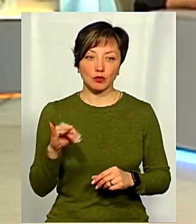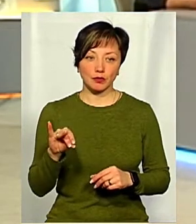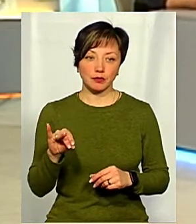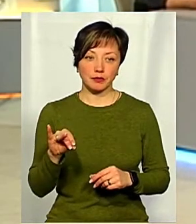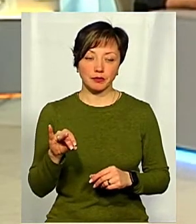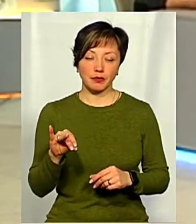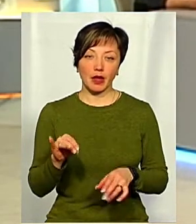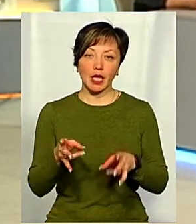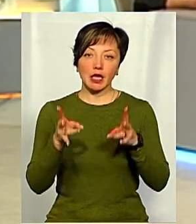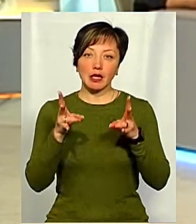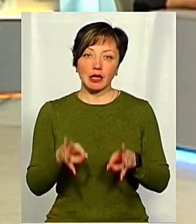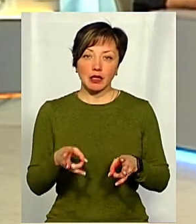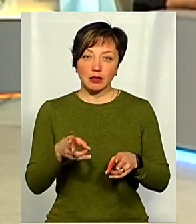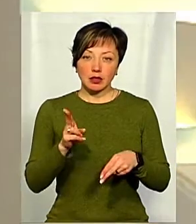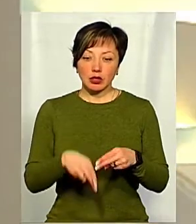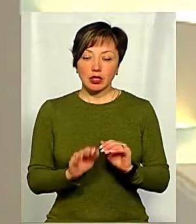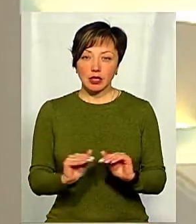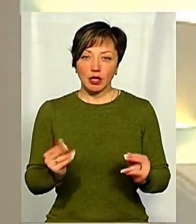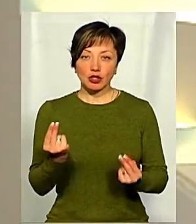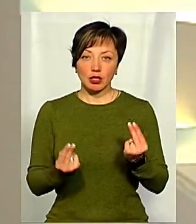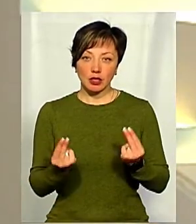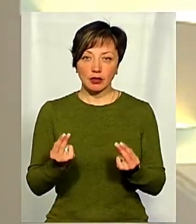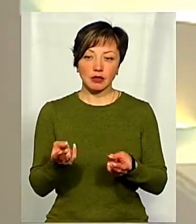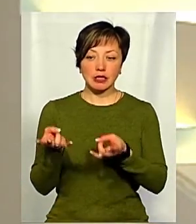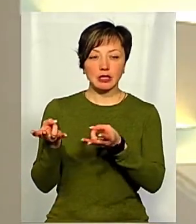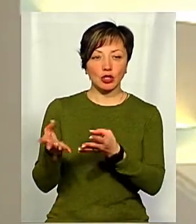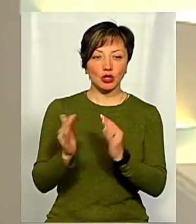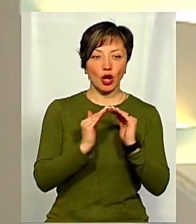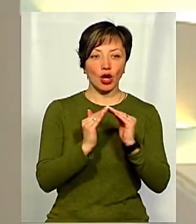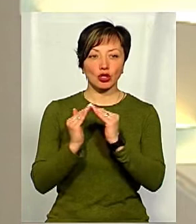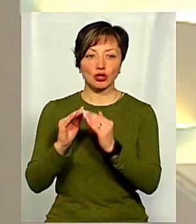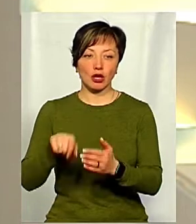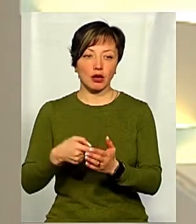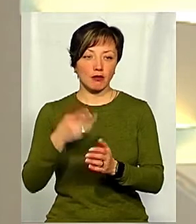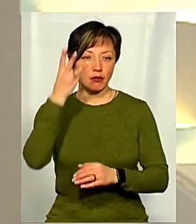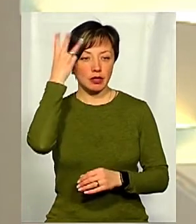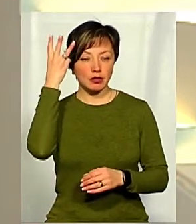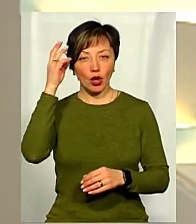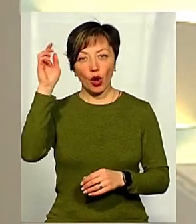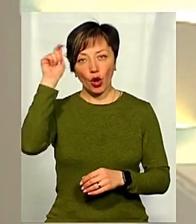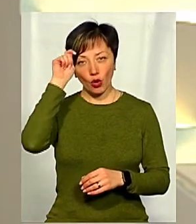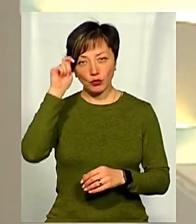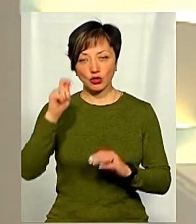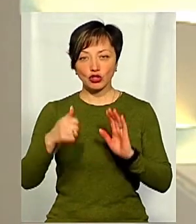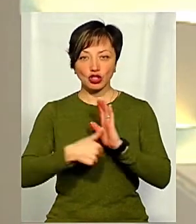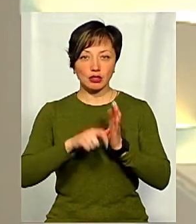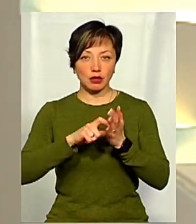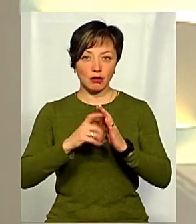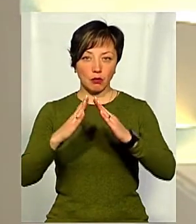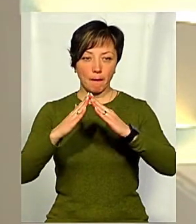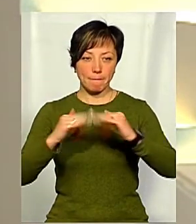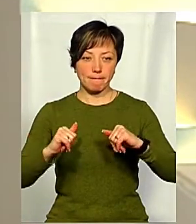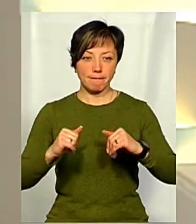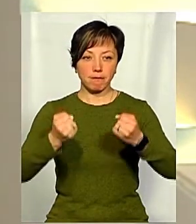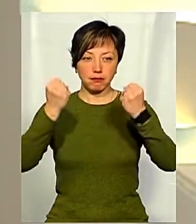трагедією закінчилися дитячі ігри на закинутих гаражах у Хмельницькому. На хлопчика шестикласника впала